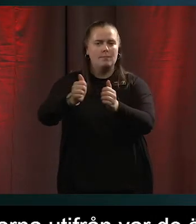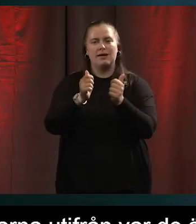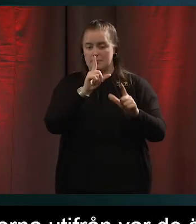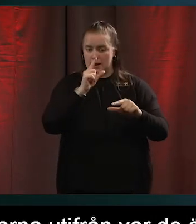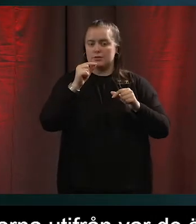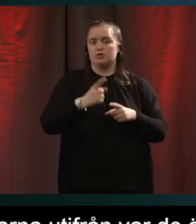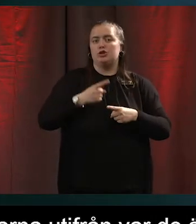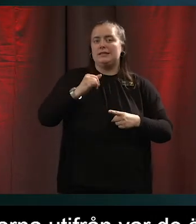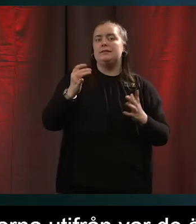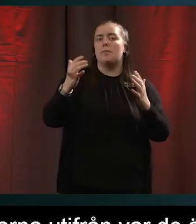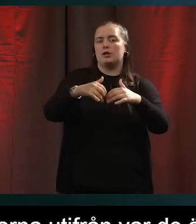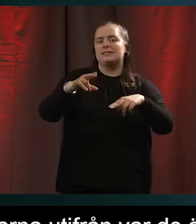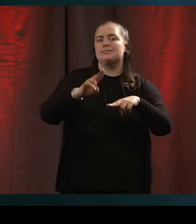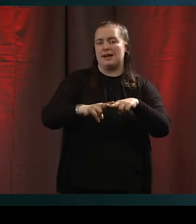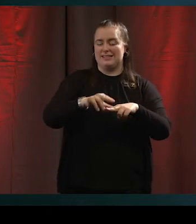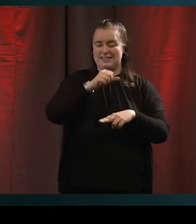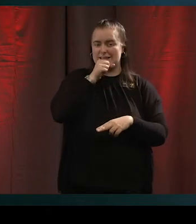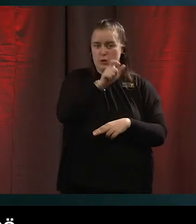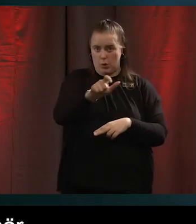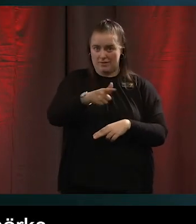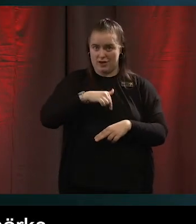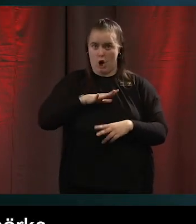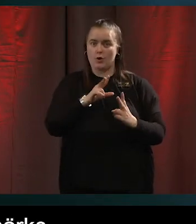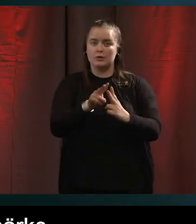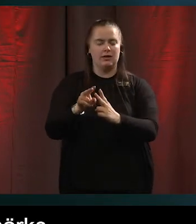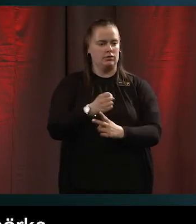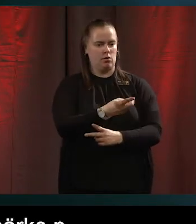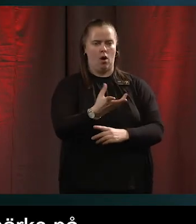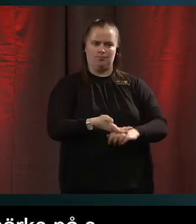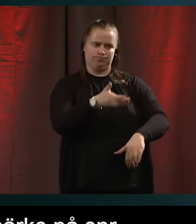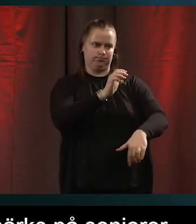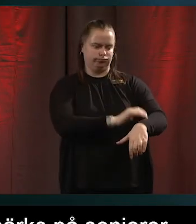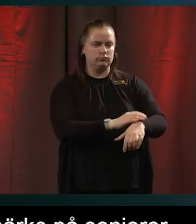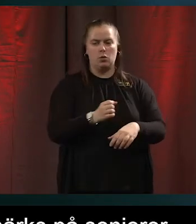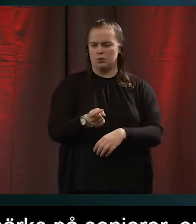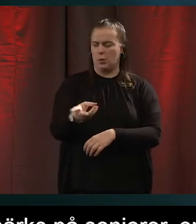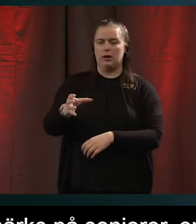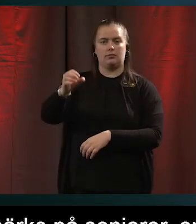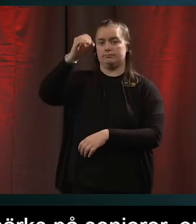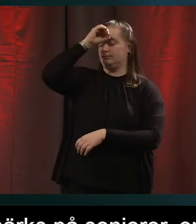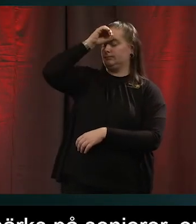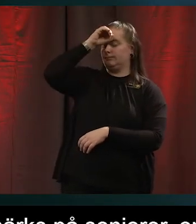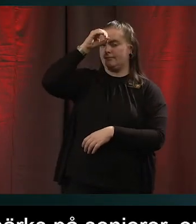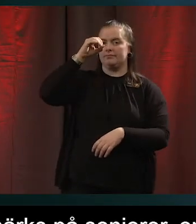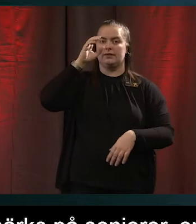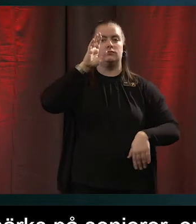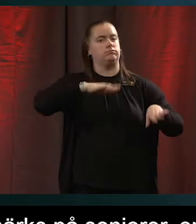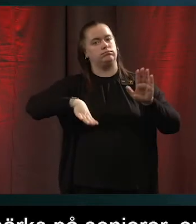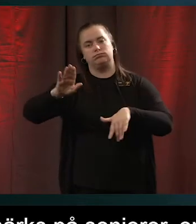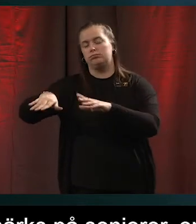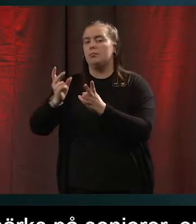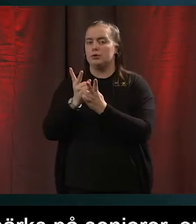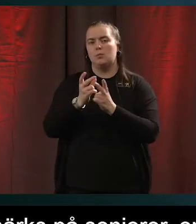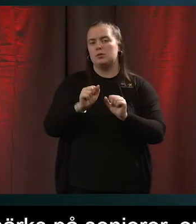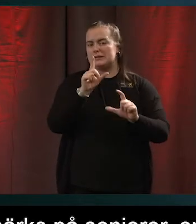seniorer vi har kontakt med där. Vissa kan hur mycket som helst. Andra kan ingenting. Så man måste verkligen hitta rätt nivå.